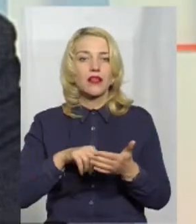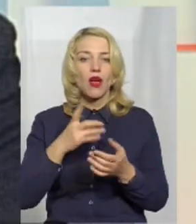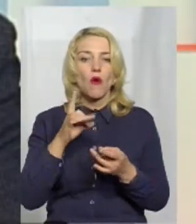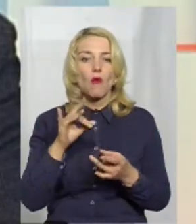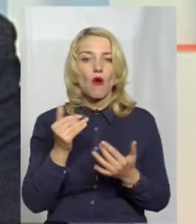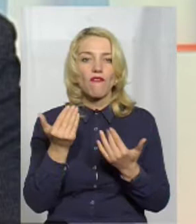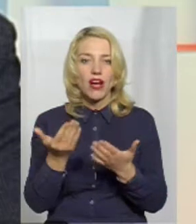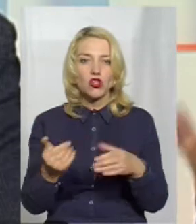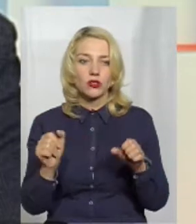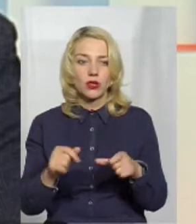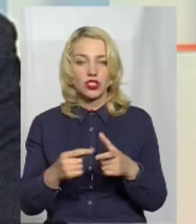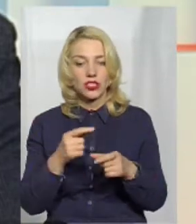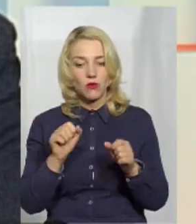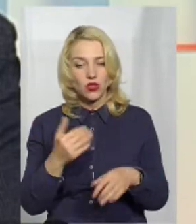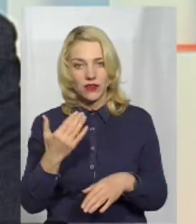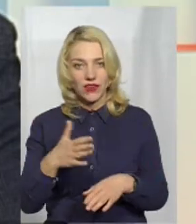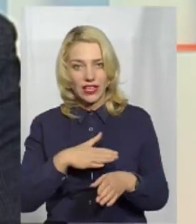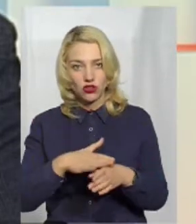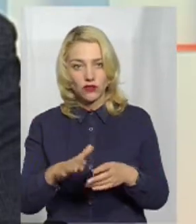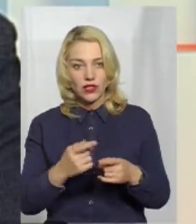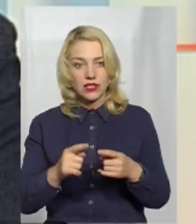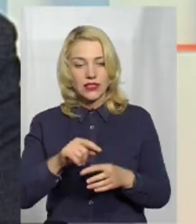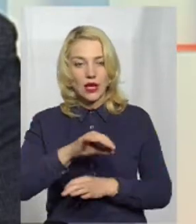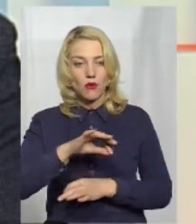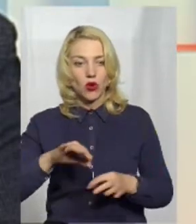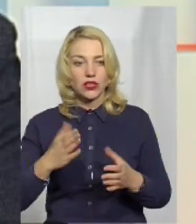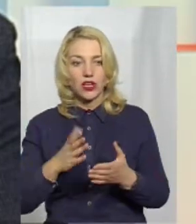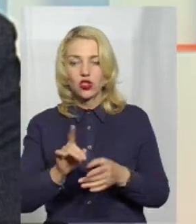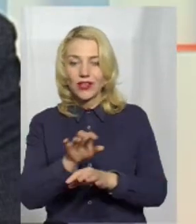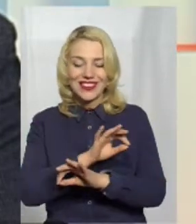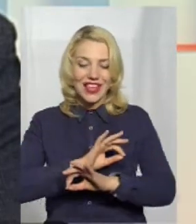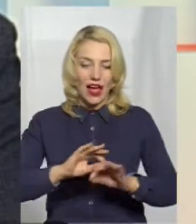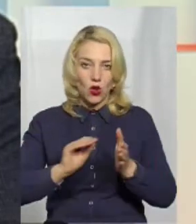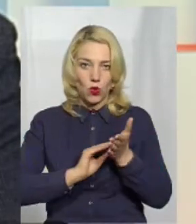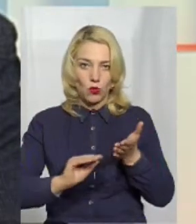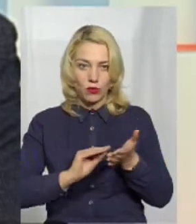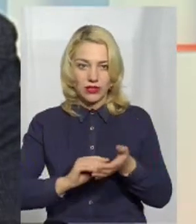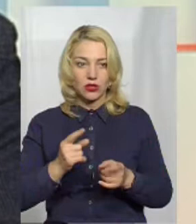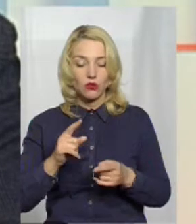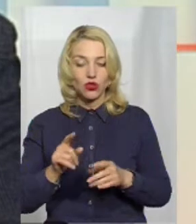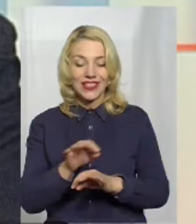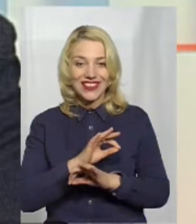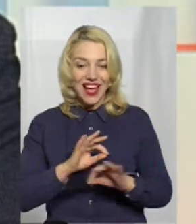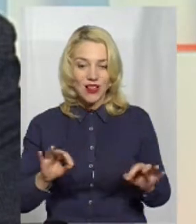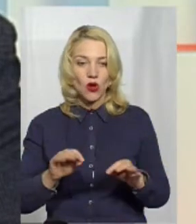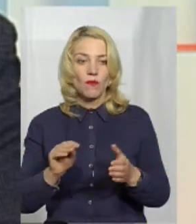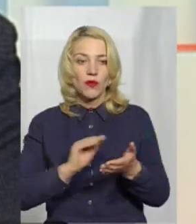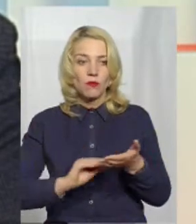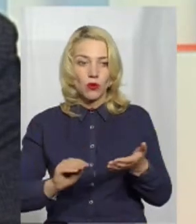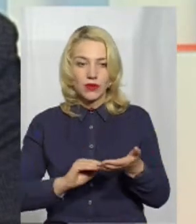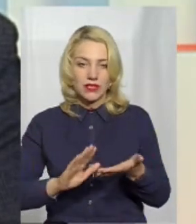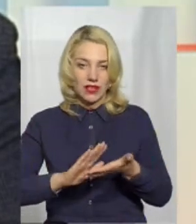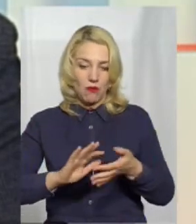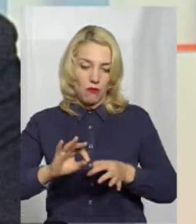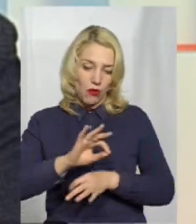Тобто, чи ви зможете реалізувати цей проєкт, навіть якщо він там ідеально прописаний. Хоча ідеально прописаних проєктів, за таких умов,